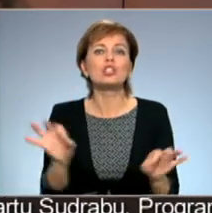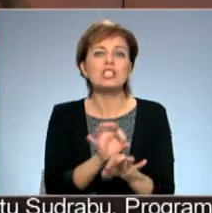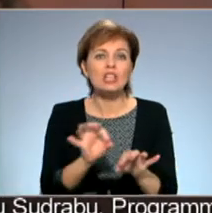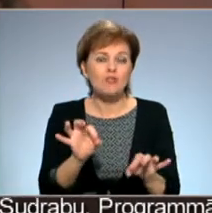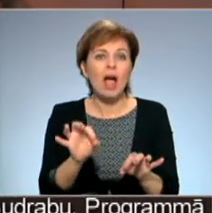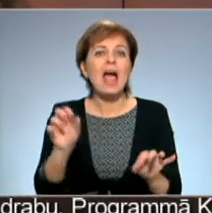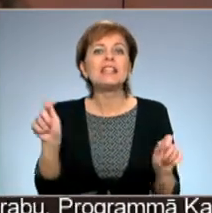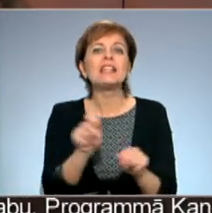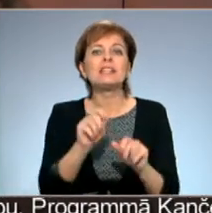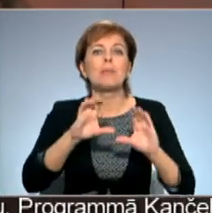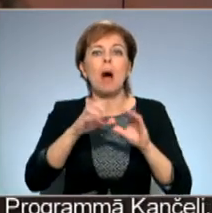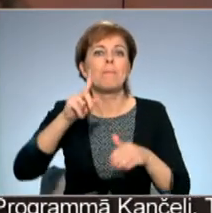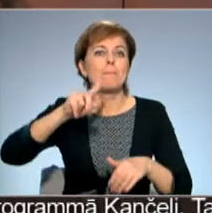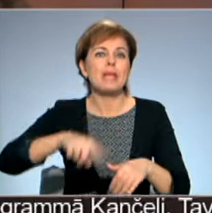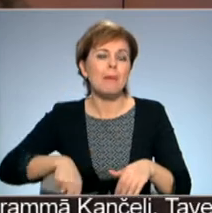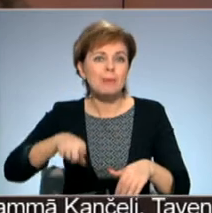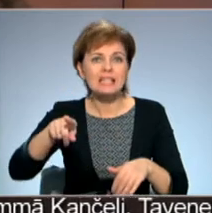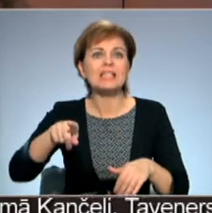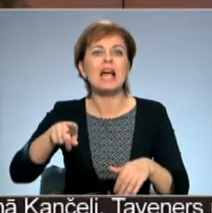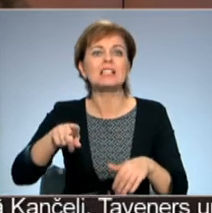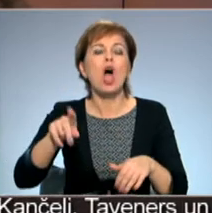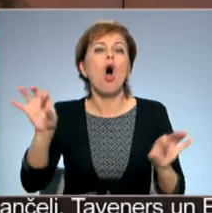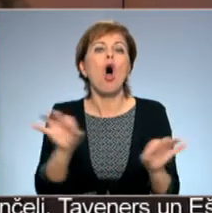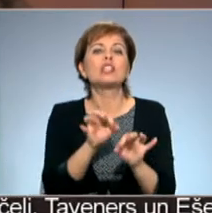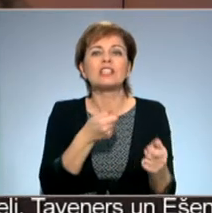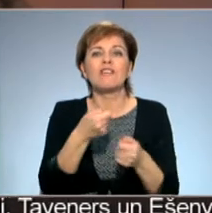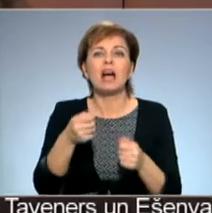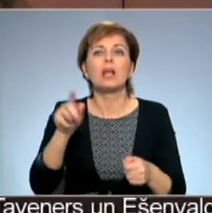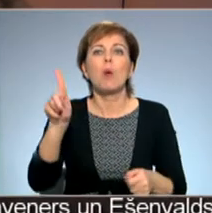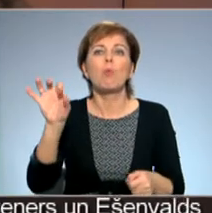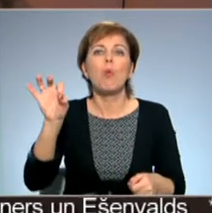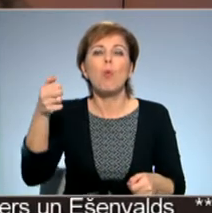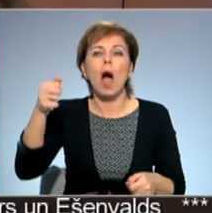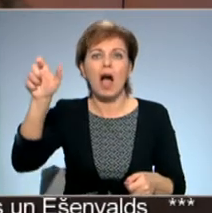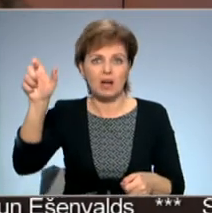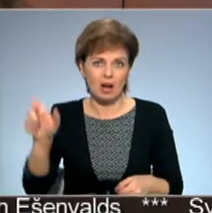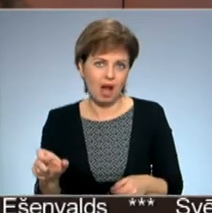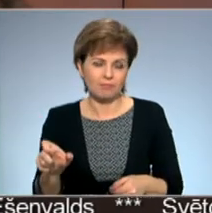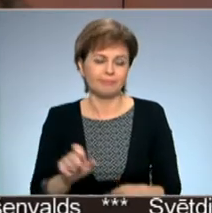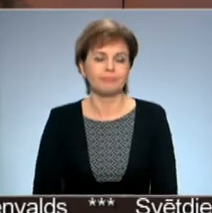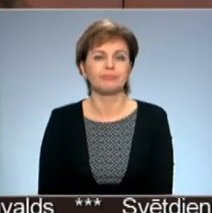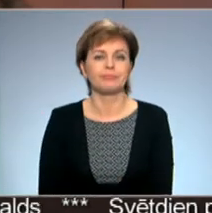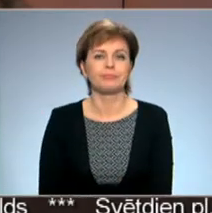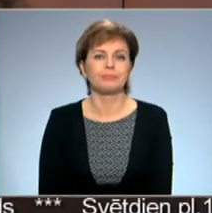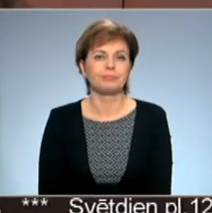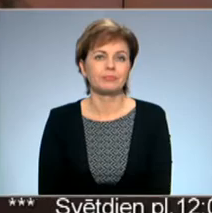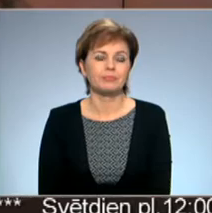šo darbu. Pēdējais pasaulē pieprasītais orķestra vadītājs Andris Poga un vairāk stāsta Anete Lesīte.